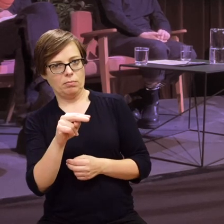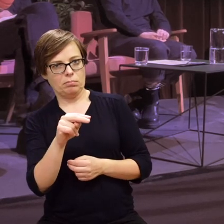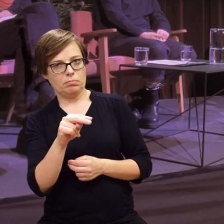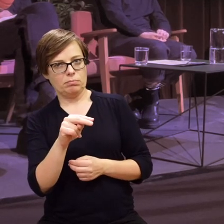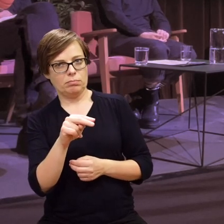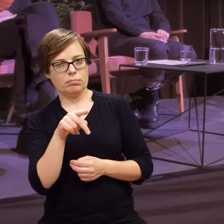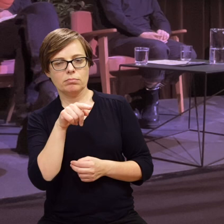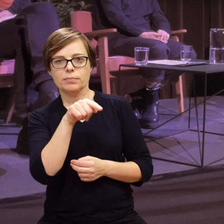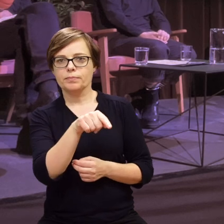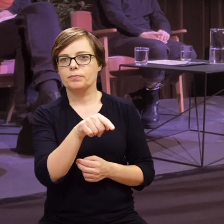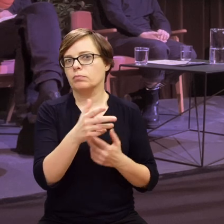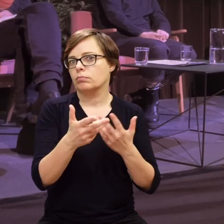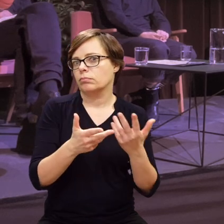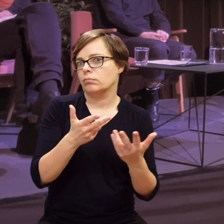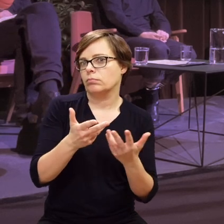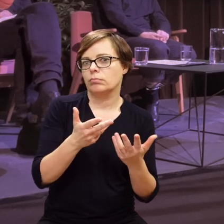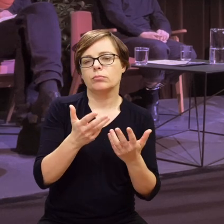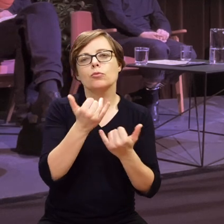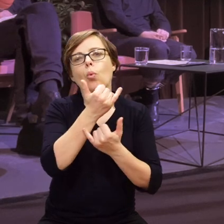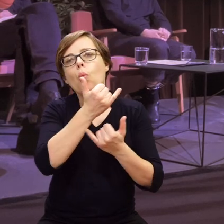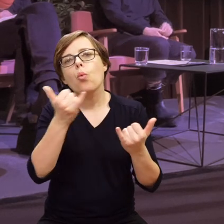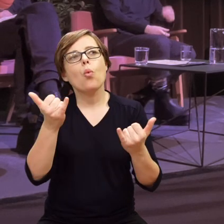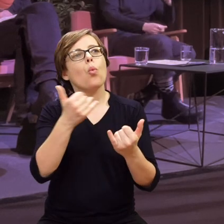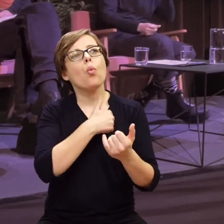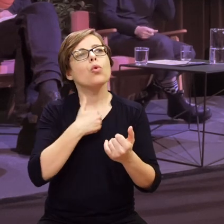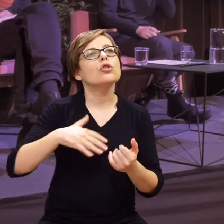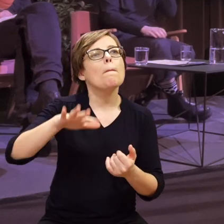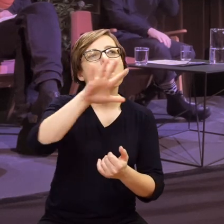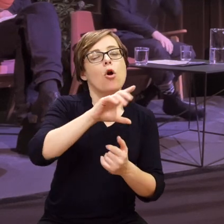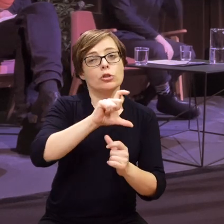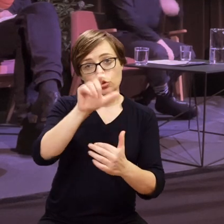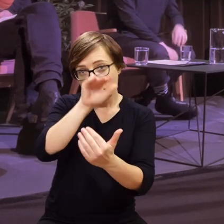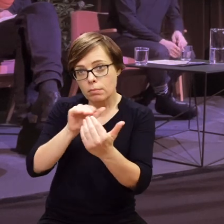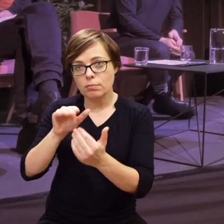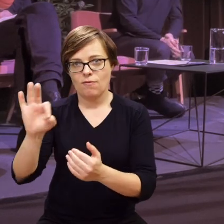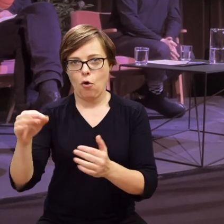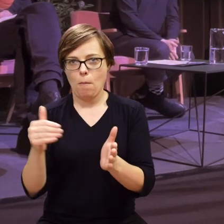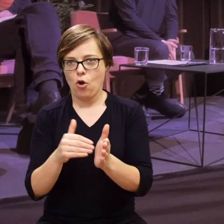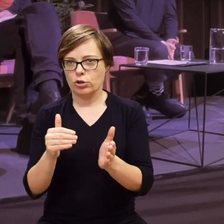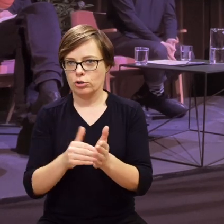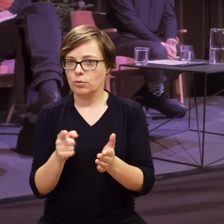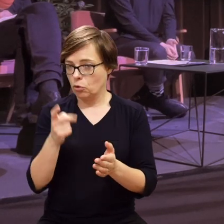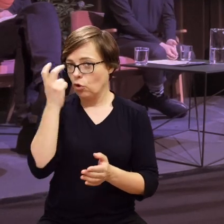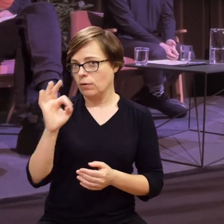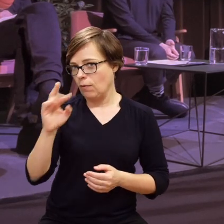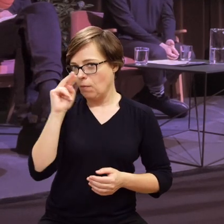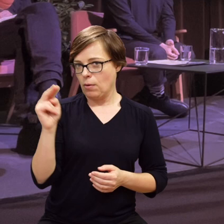perspektywy wygląda dostosowanie też różnych rzeczy w Polsce do ich potrzeb.